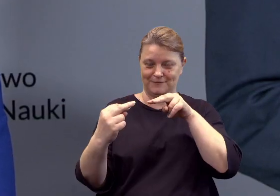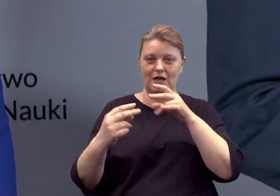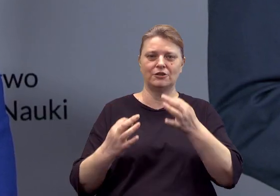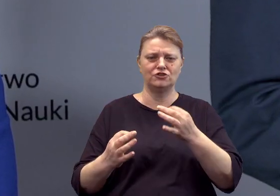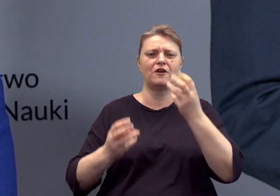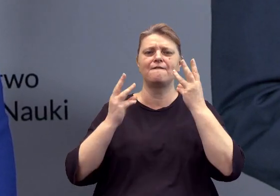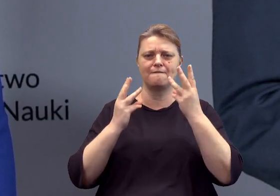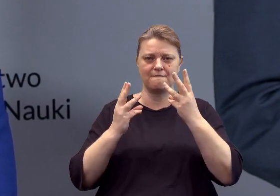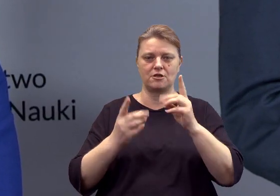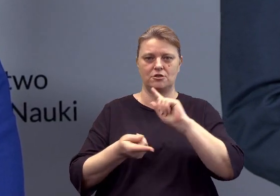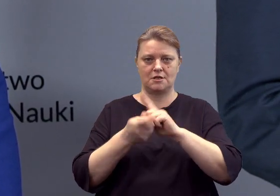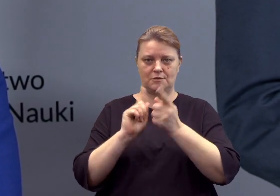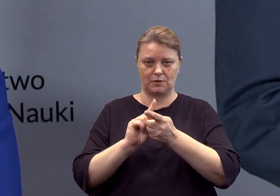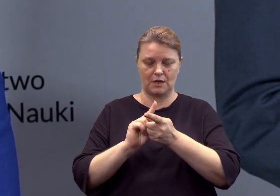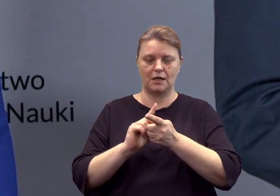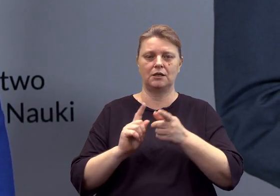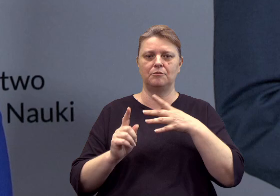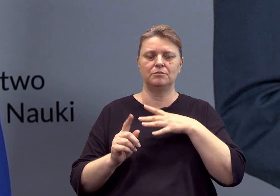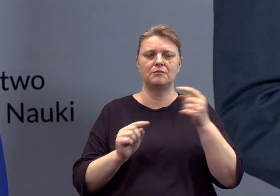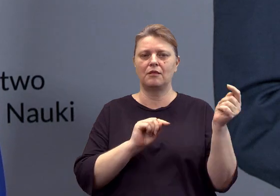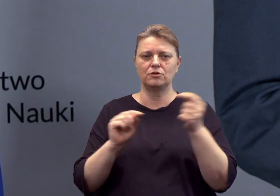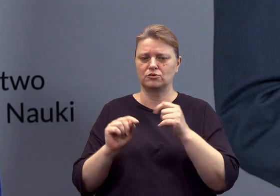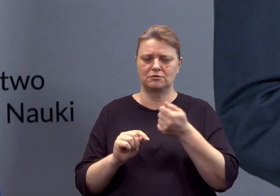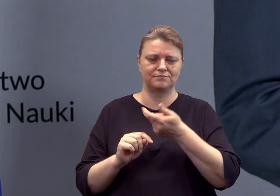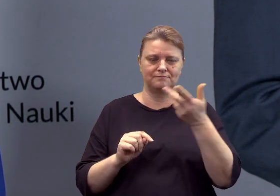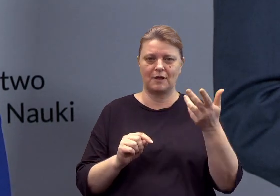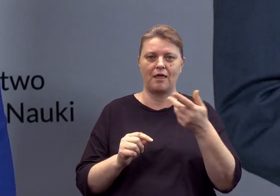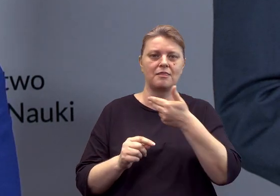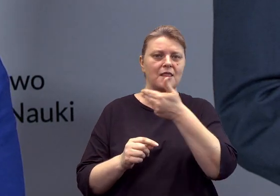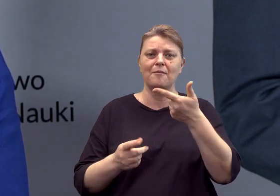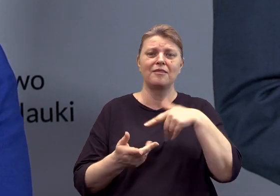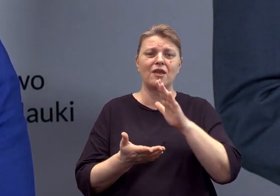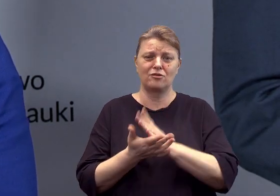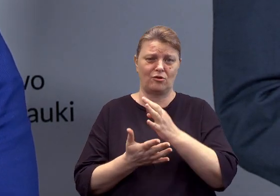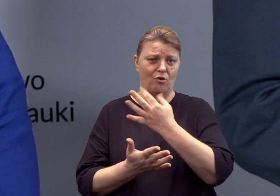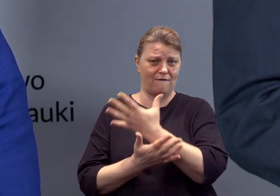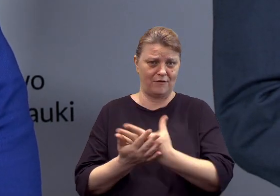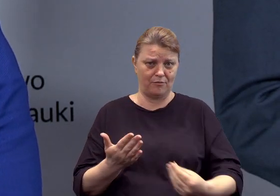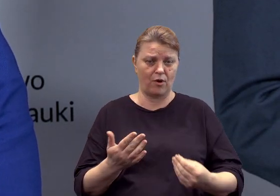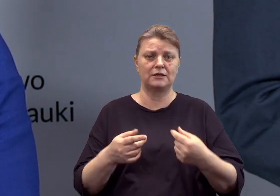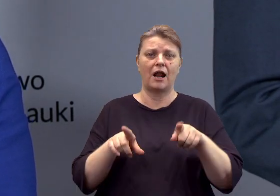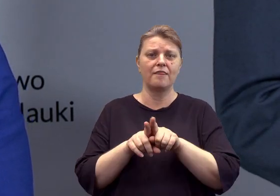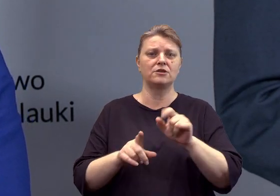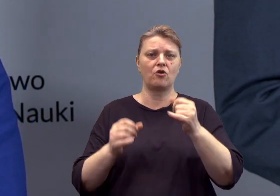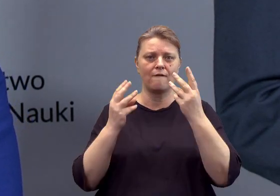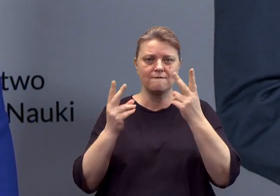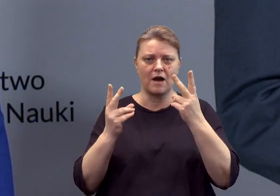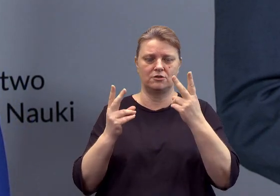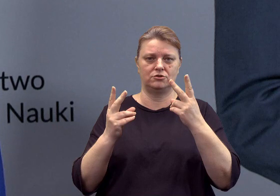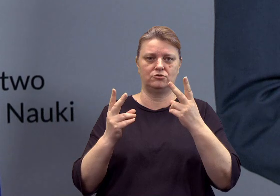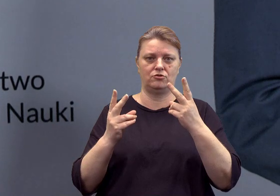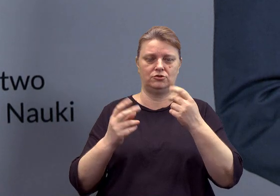kwestie, też to co było bardzo podkreślone, że nie tylko o wynagrodzenia chodzi, ale o etos, prestiż i jakość